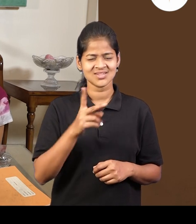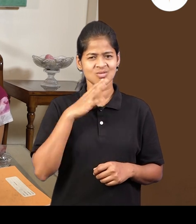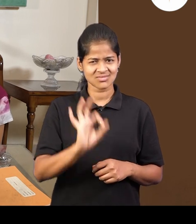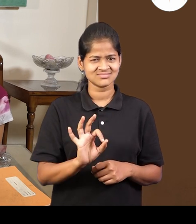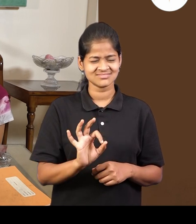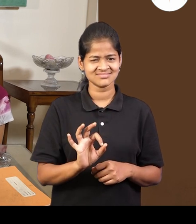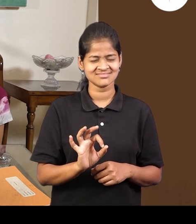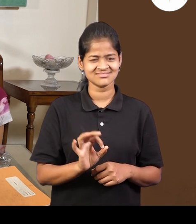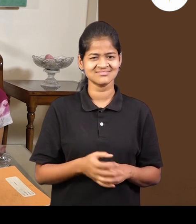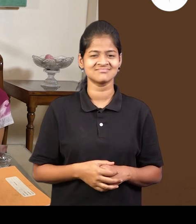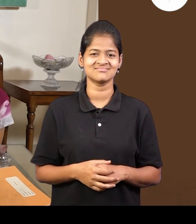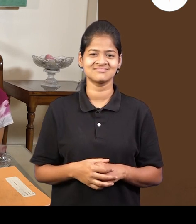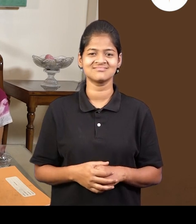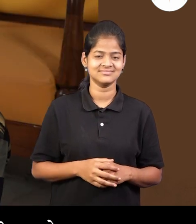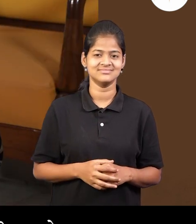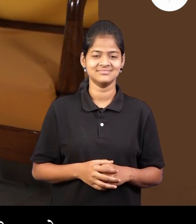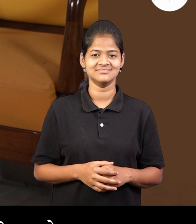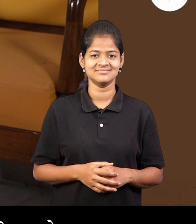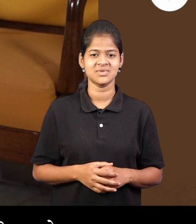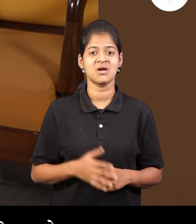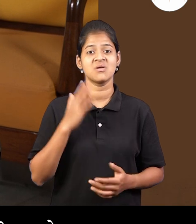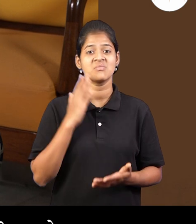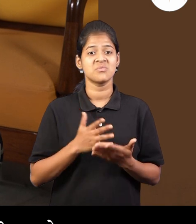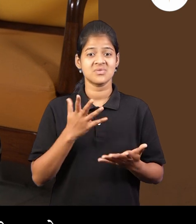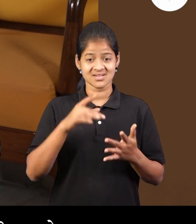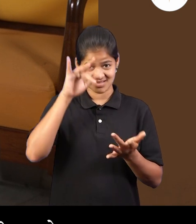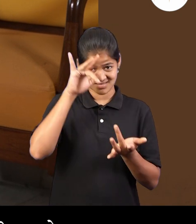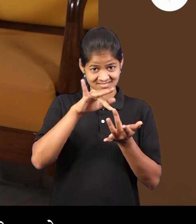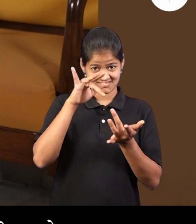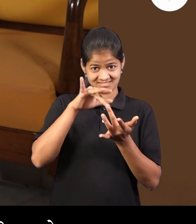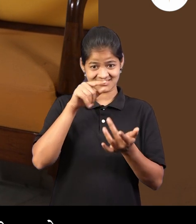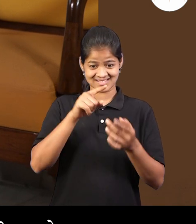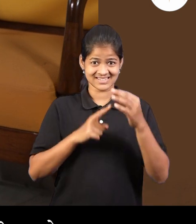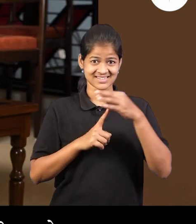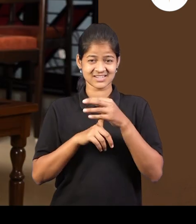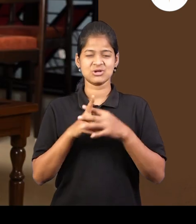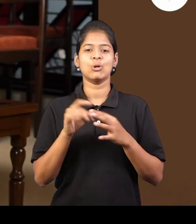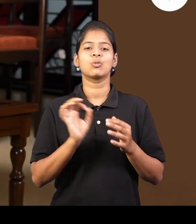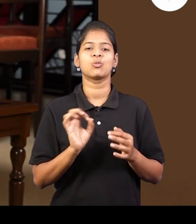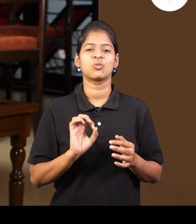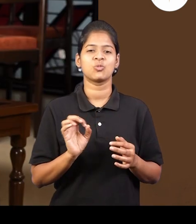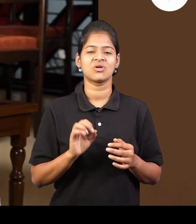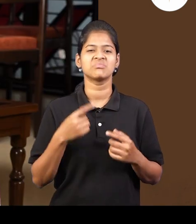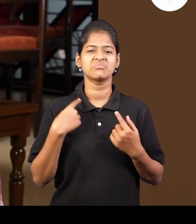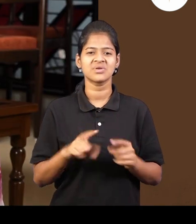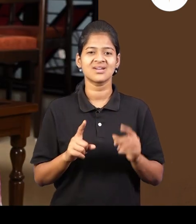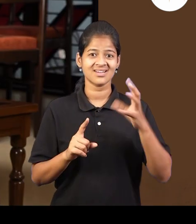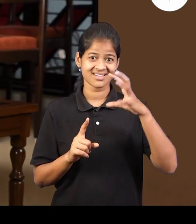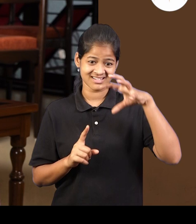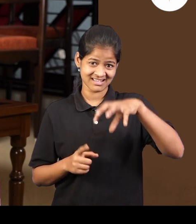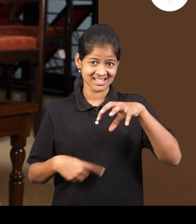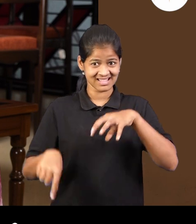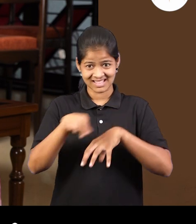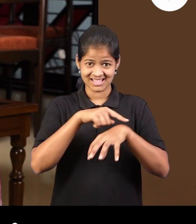अरे, खरच की? भवते तू मधे नीट भोक नहीं पाडल लश अरे, मी वाटी गेतली ना वर्टूर